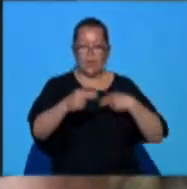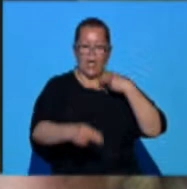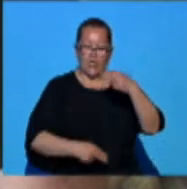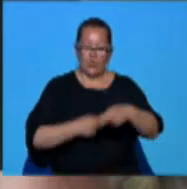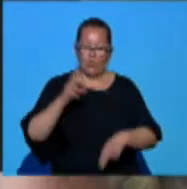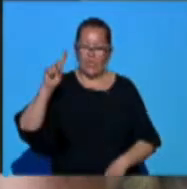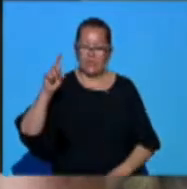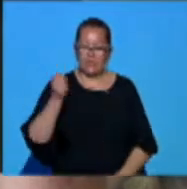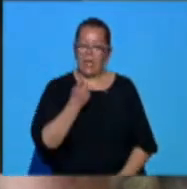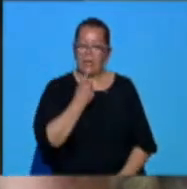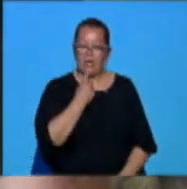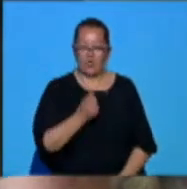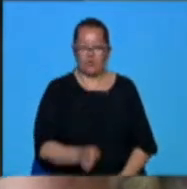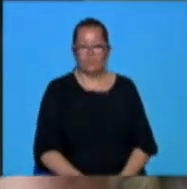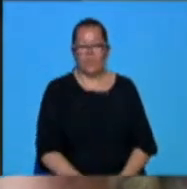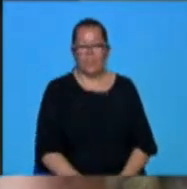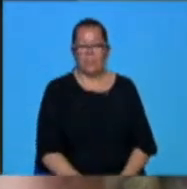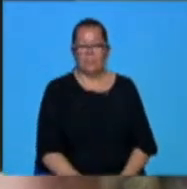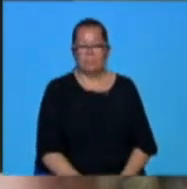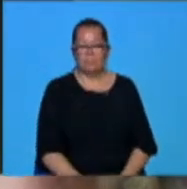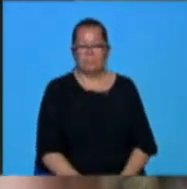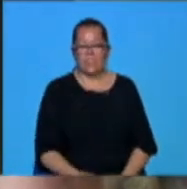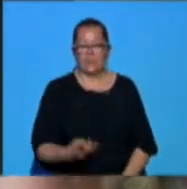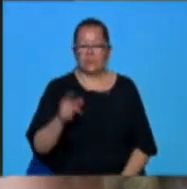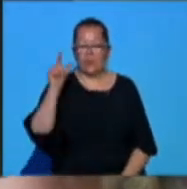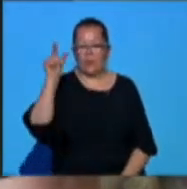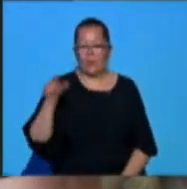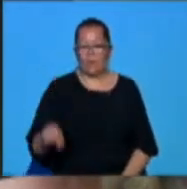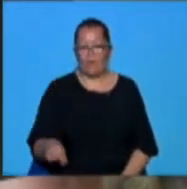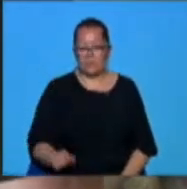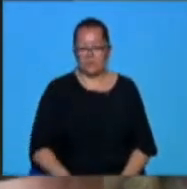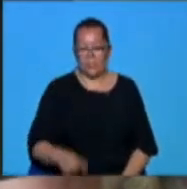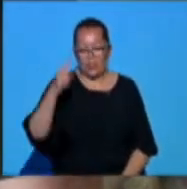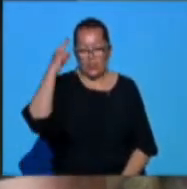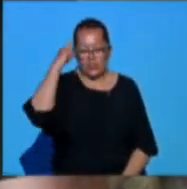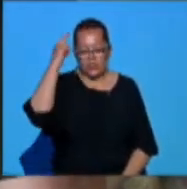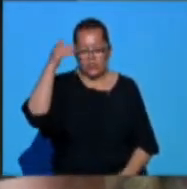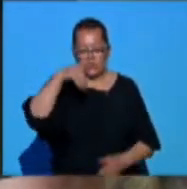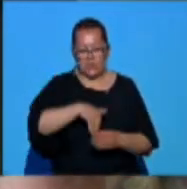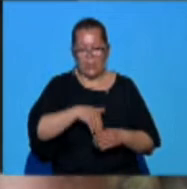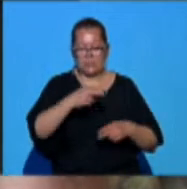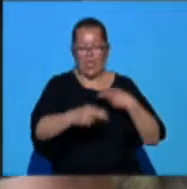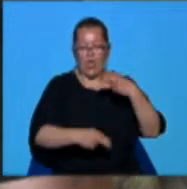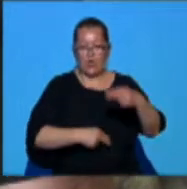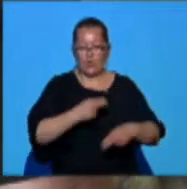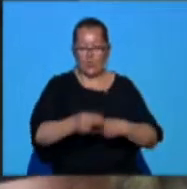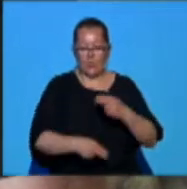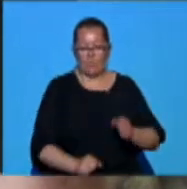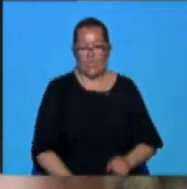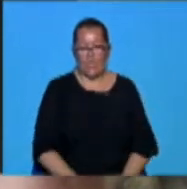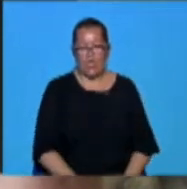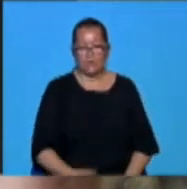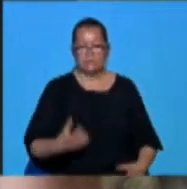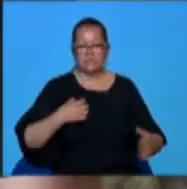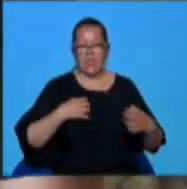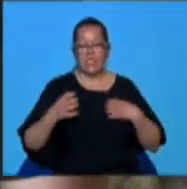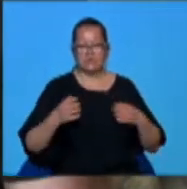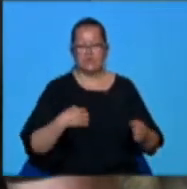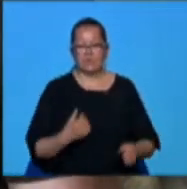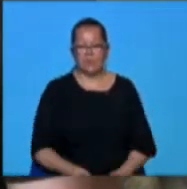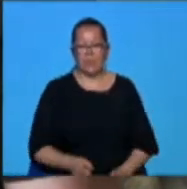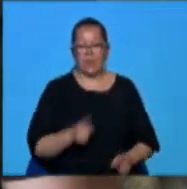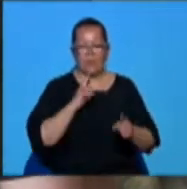Craiova. Sunt două personalități recunoscute oriunde în lume pe orice scenă mare. Dacă